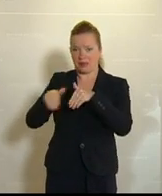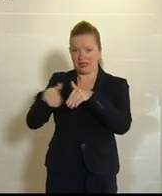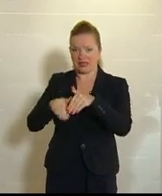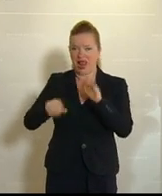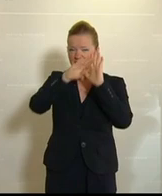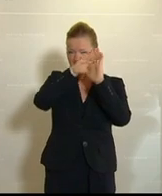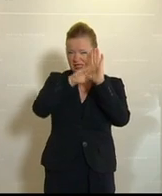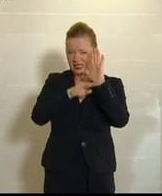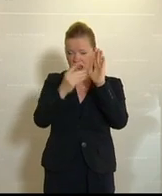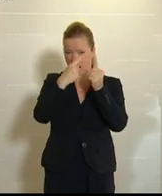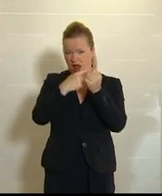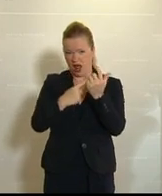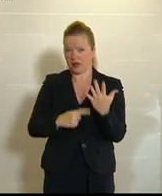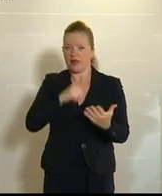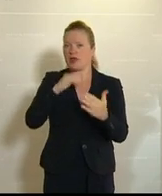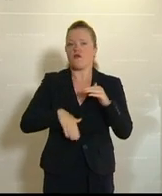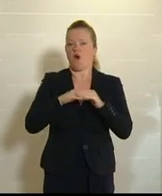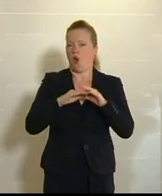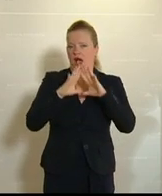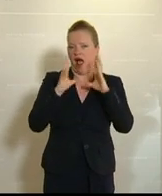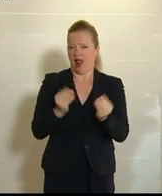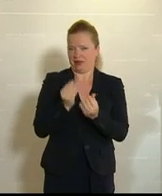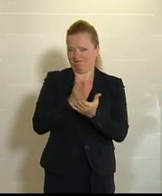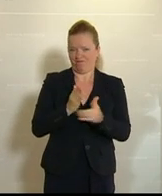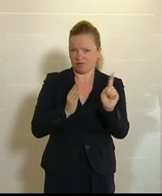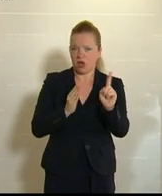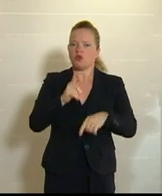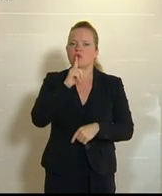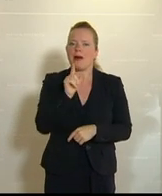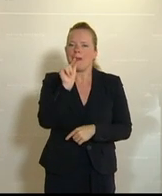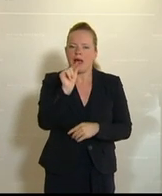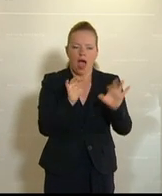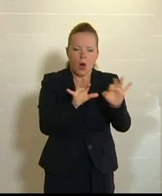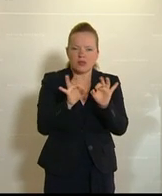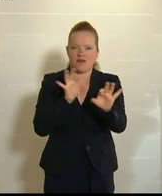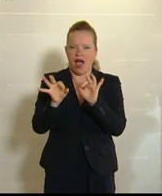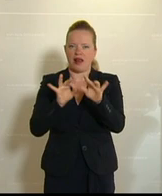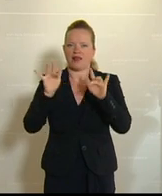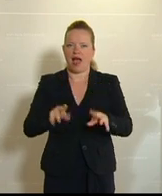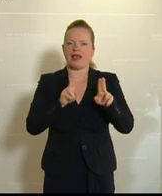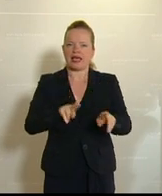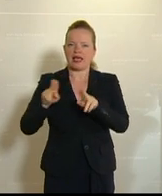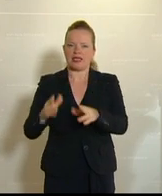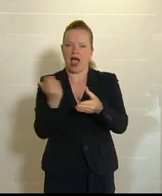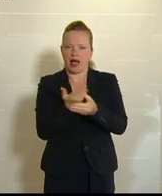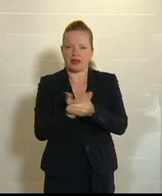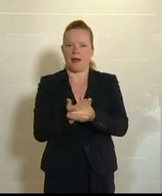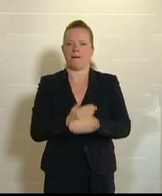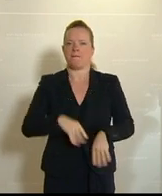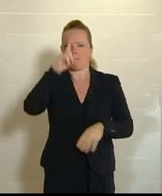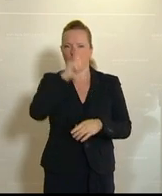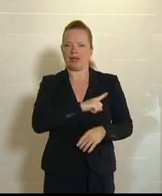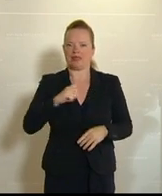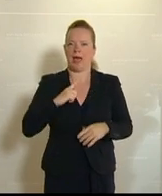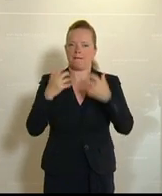Liste ist nicht vollständig. Das ist nur eine ganz, ganz kleine Auswahl aus Gerichtsakten und aus Polizeiberichten. In den